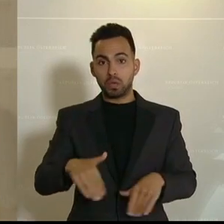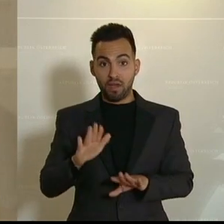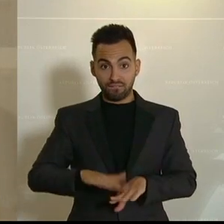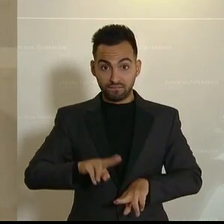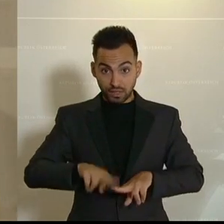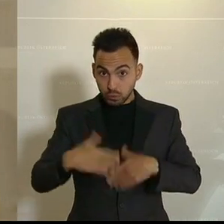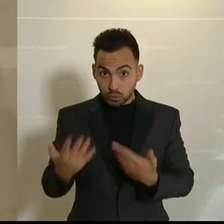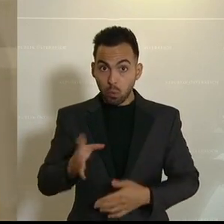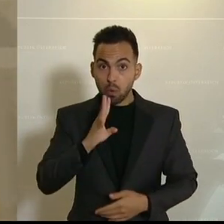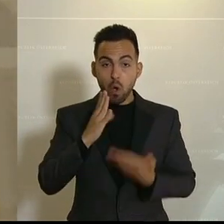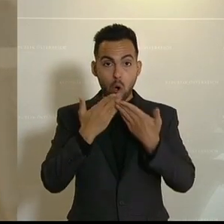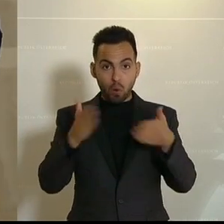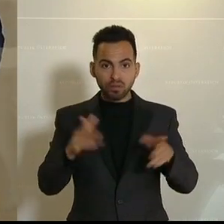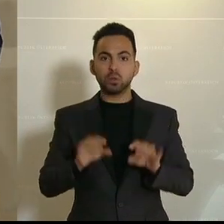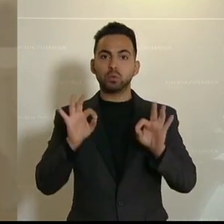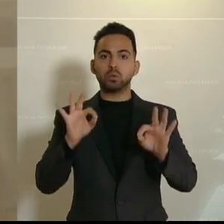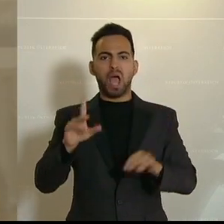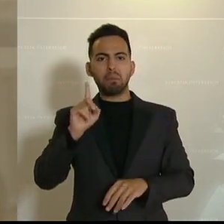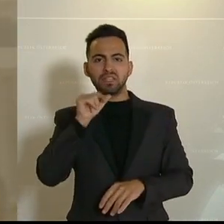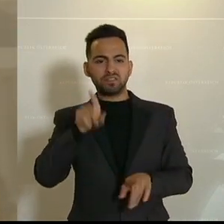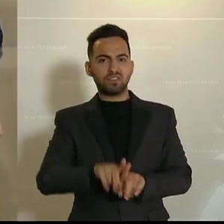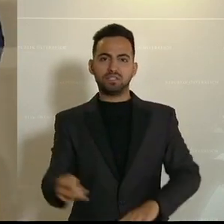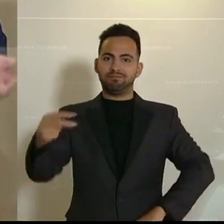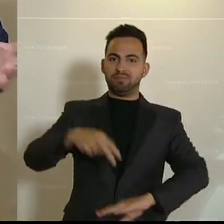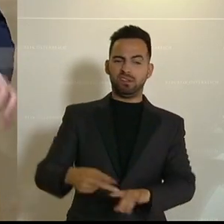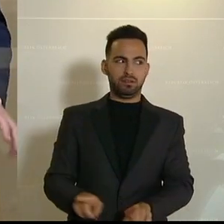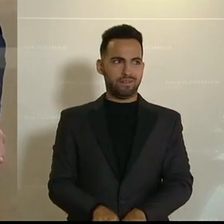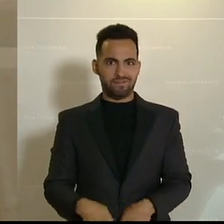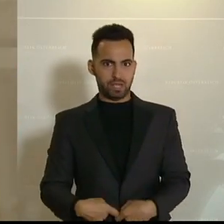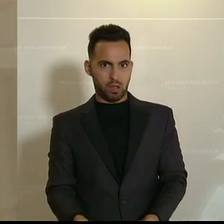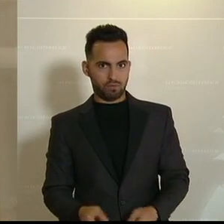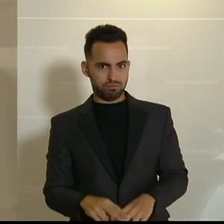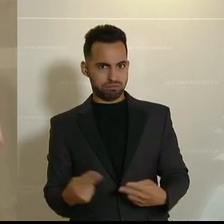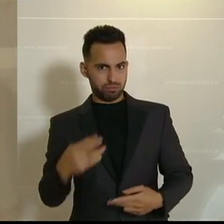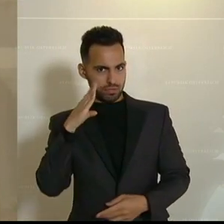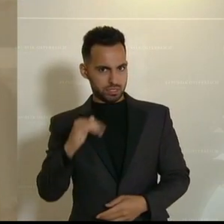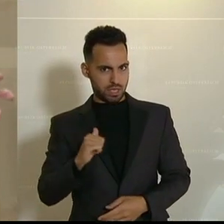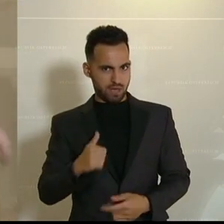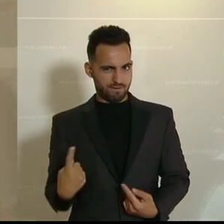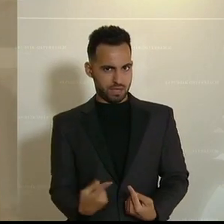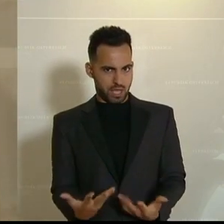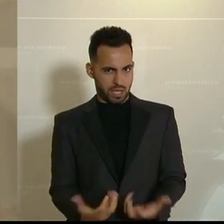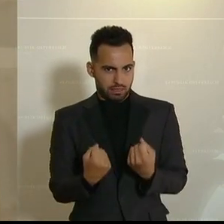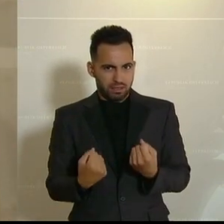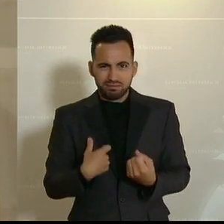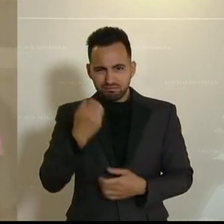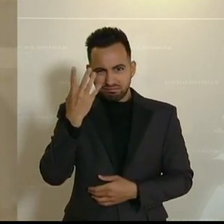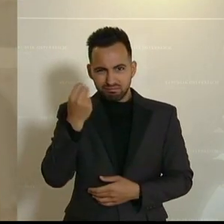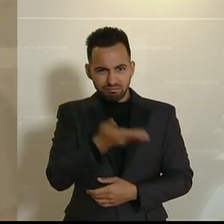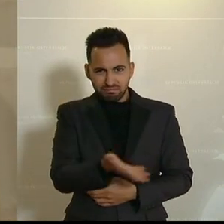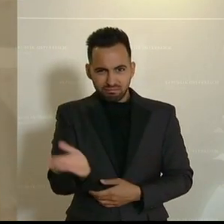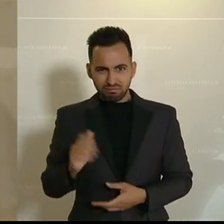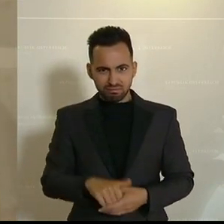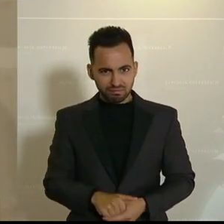legitim, aber dann sagen Sie es bitte und verkaufen Sie sich nicht hier als die Retter des Bundesheers. Das ist absurd, des Militärs.